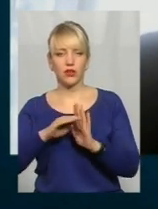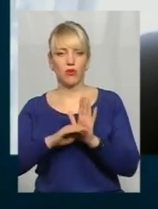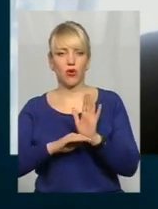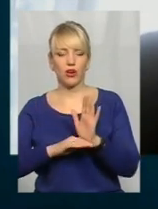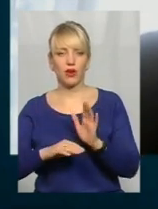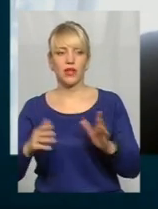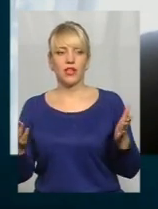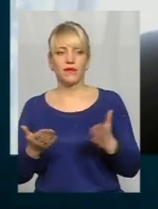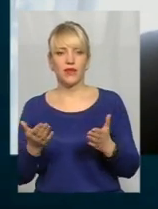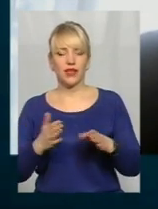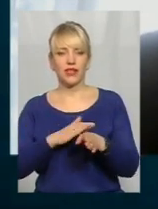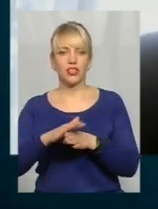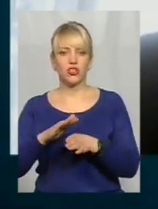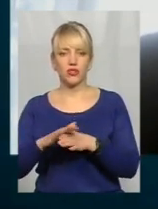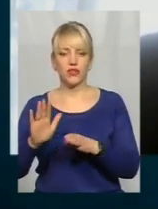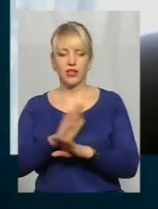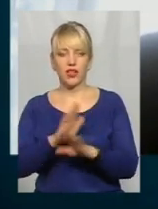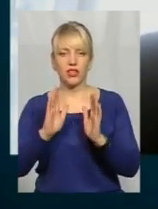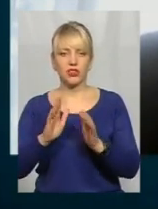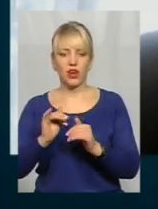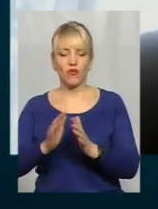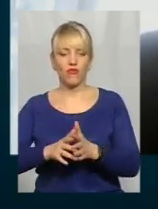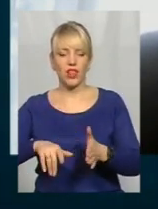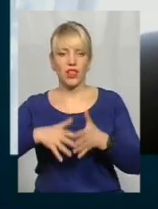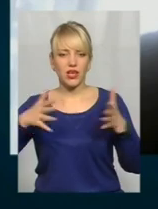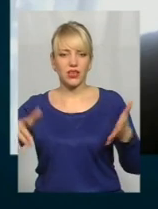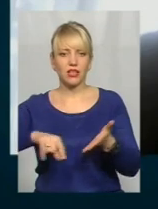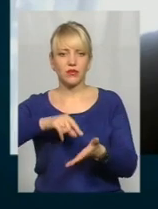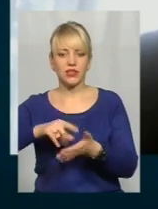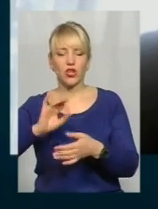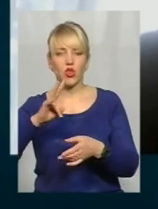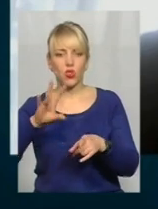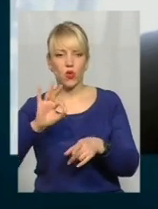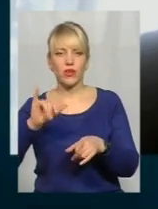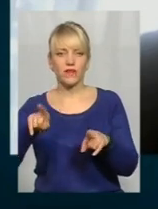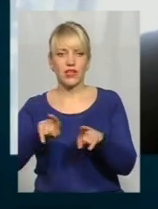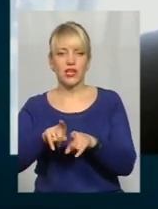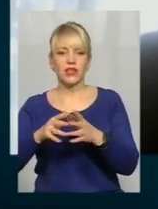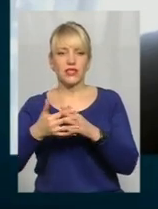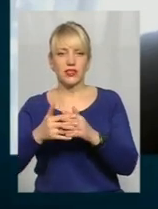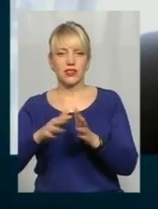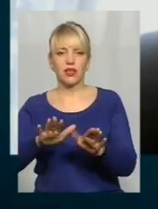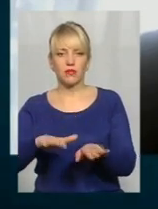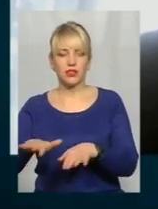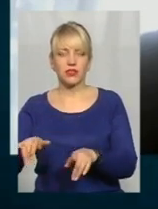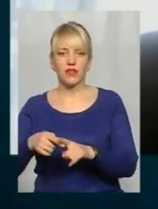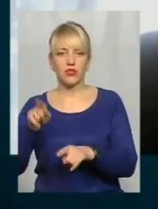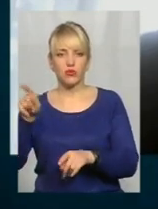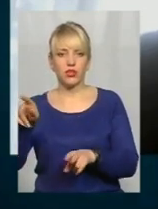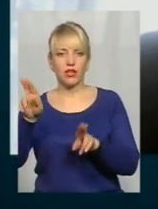які реалізовані не лише у великих містах, а й в сільській місцевості. І в них, скажімо, принцип,